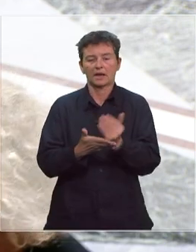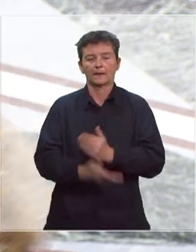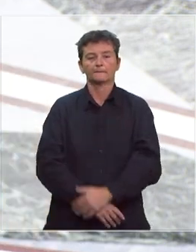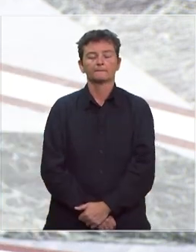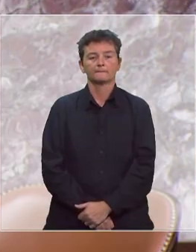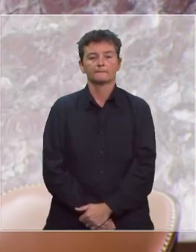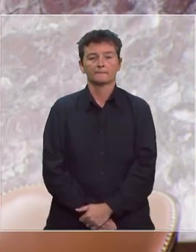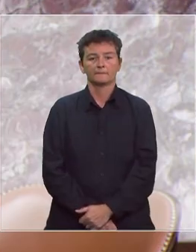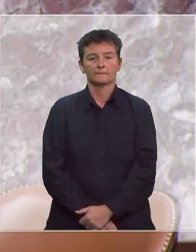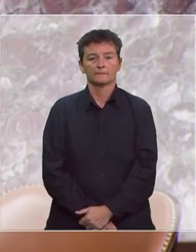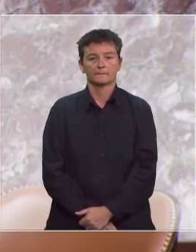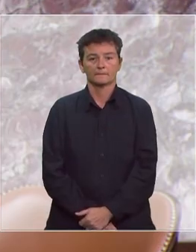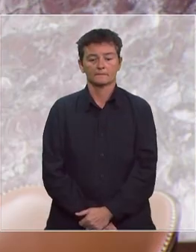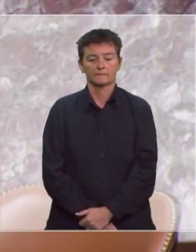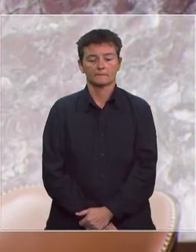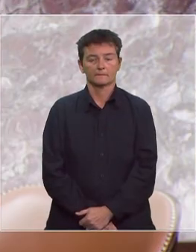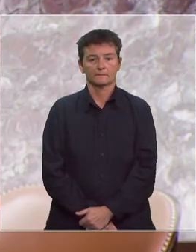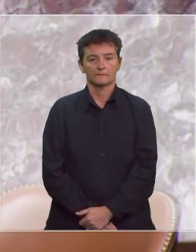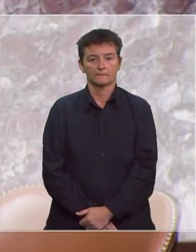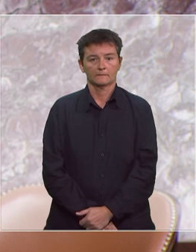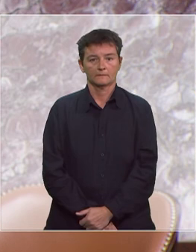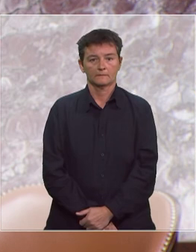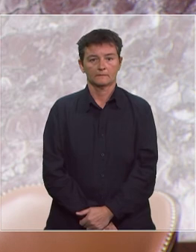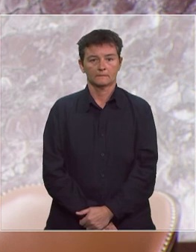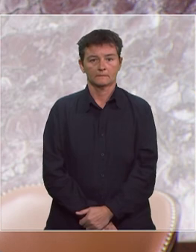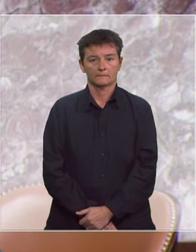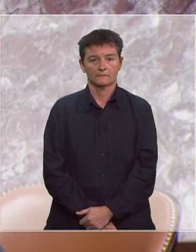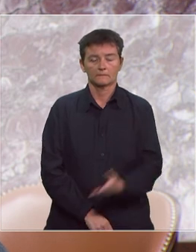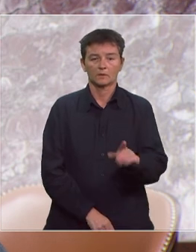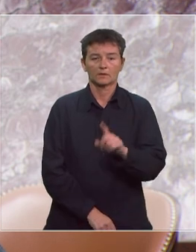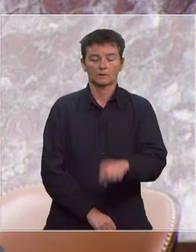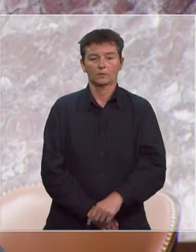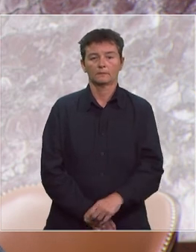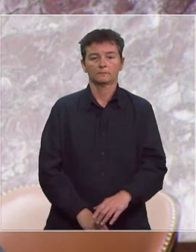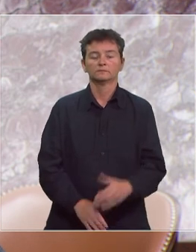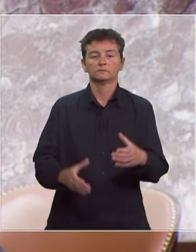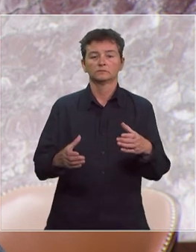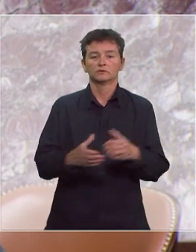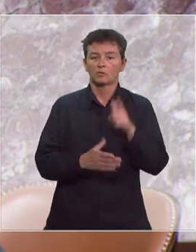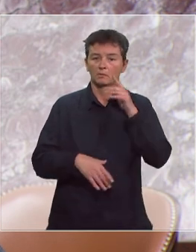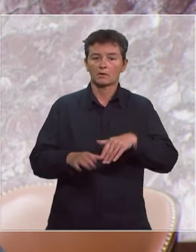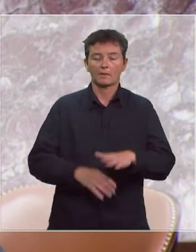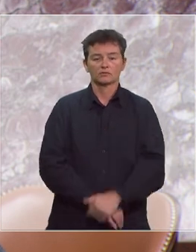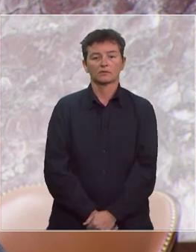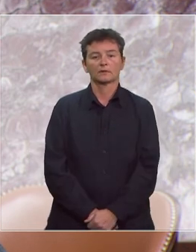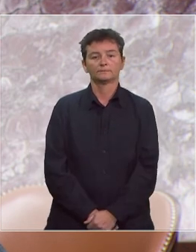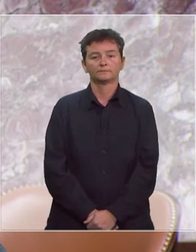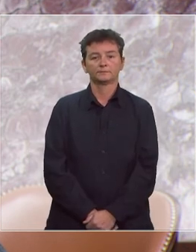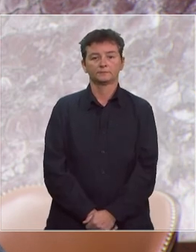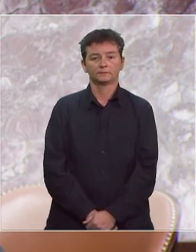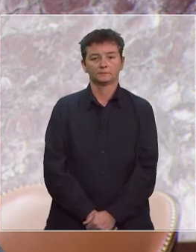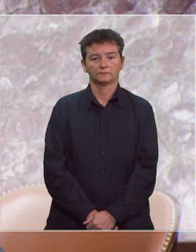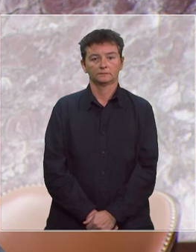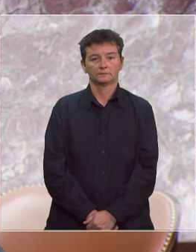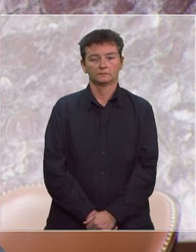Merci, Madame la Ministre. La parole est à monsieur Marc Delatte pour le groupe La République en marche. Une question de monsieur Éric Girard.